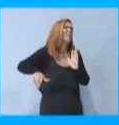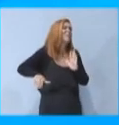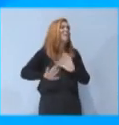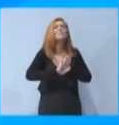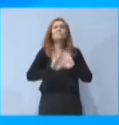εκπαίδευσης.